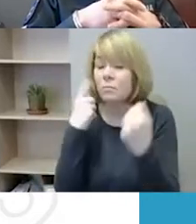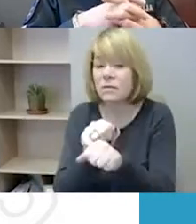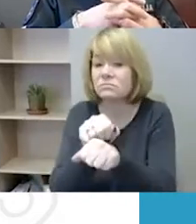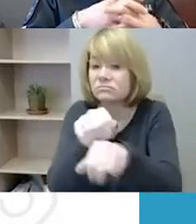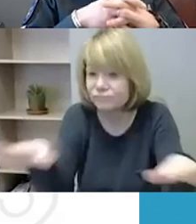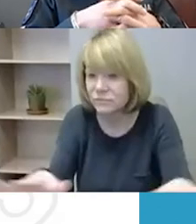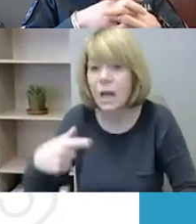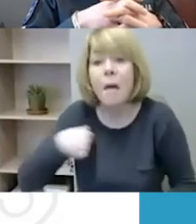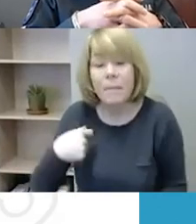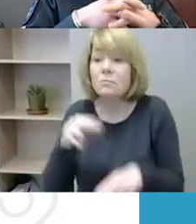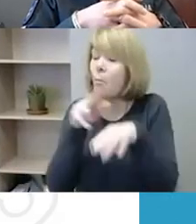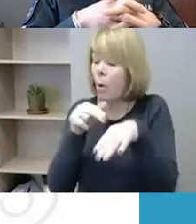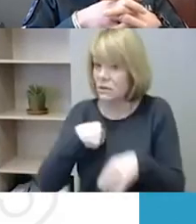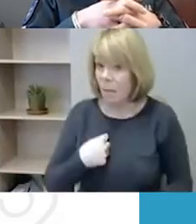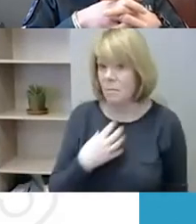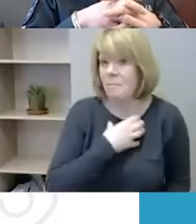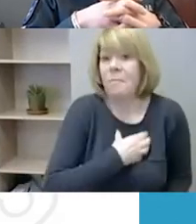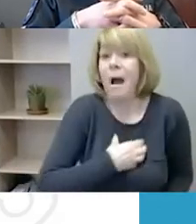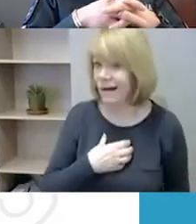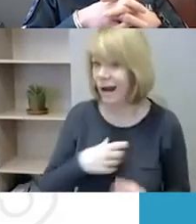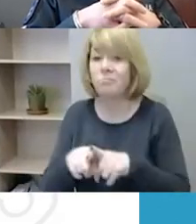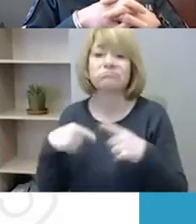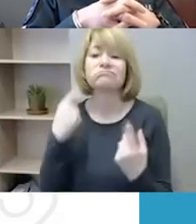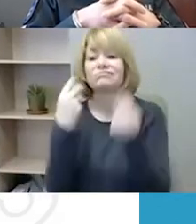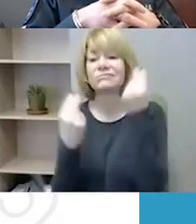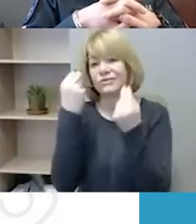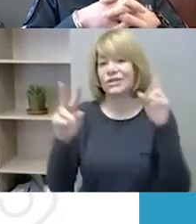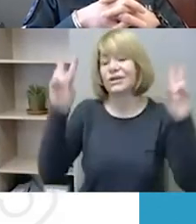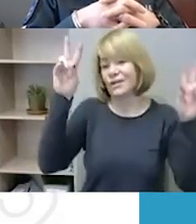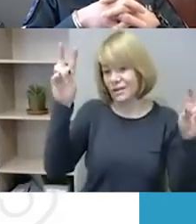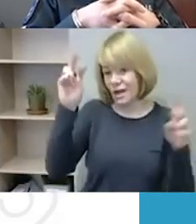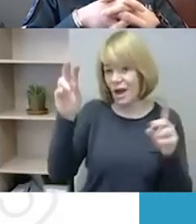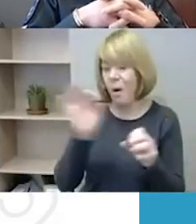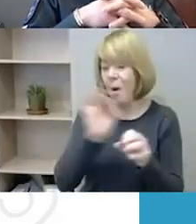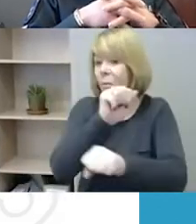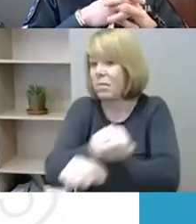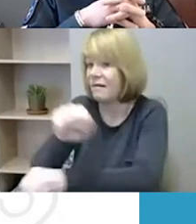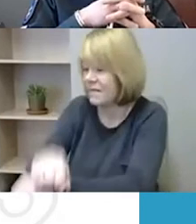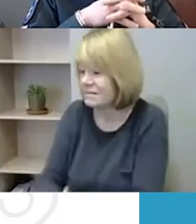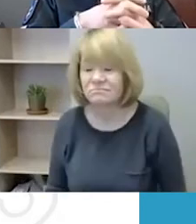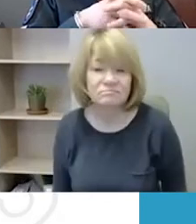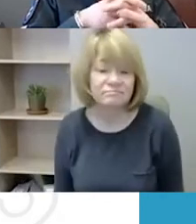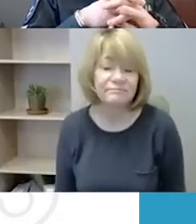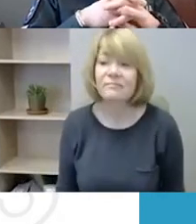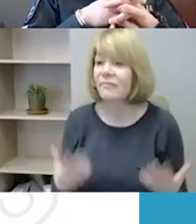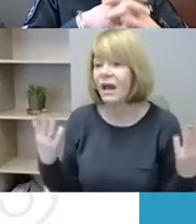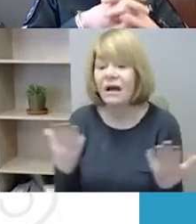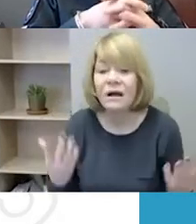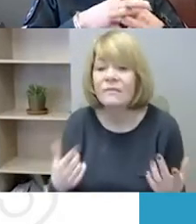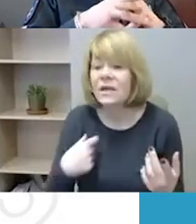nesame pagrindiniai žaidėjai vykdant teisės pažeidimų prevenciją. Čia kalbu apie, na, praktiškai,